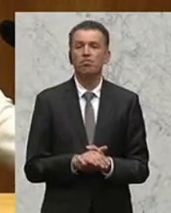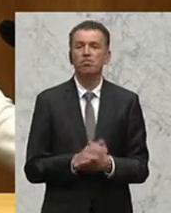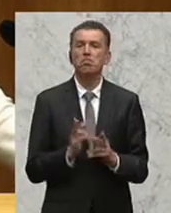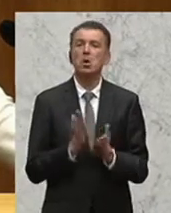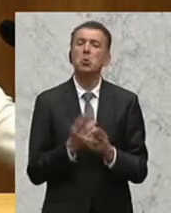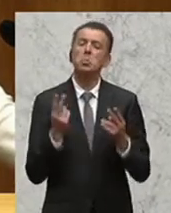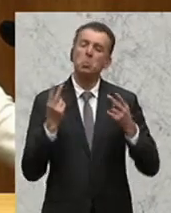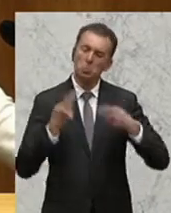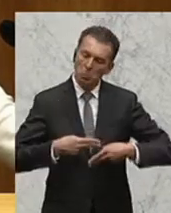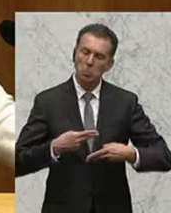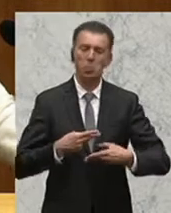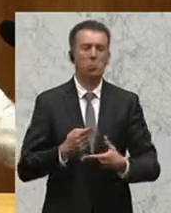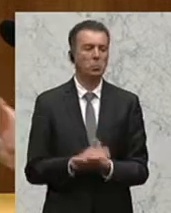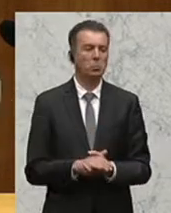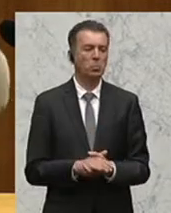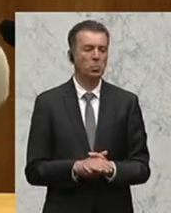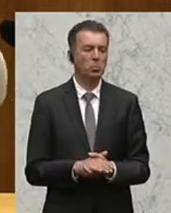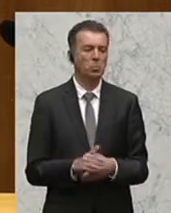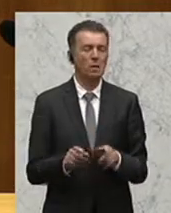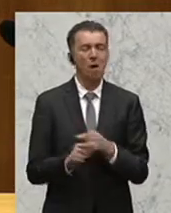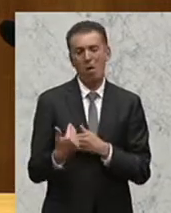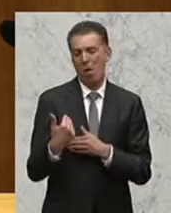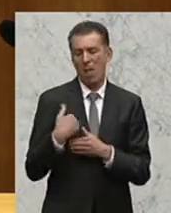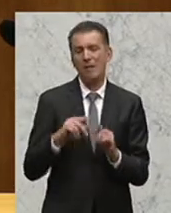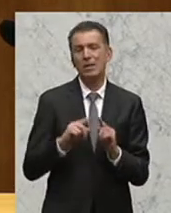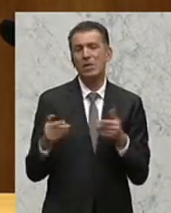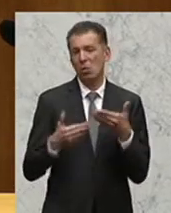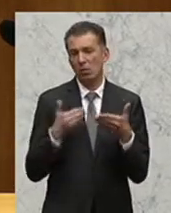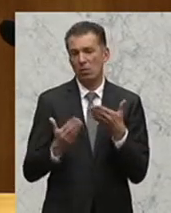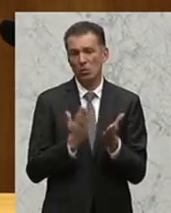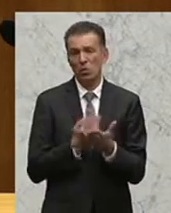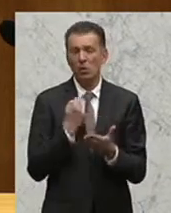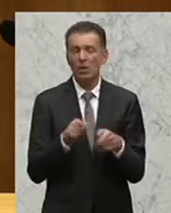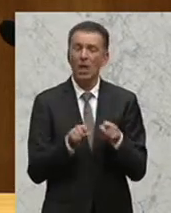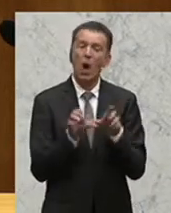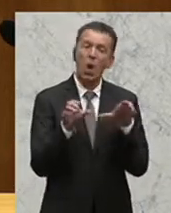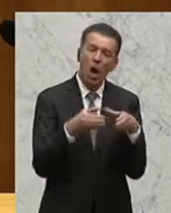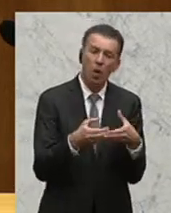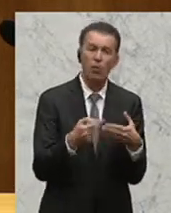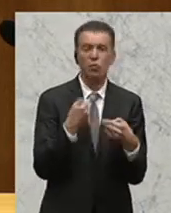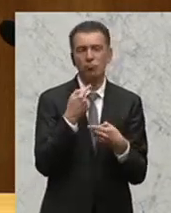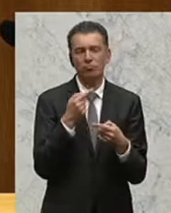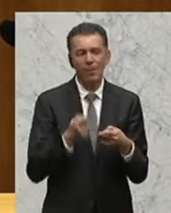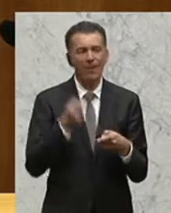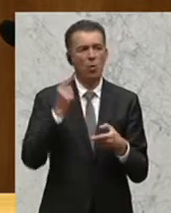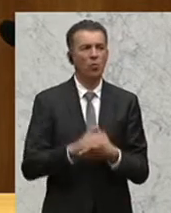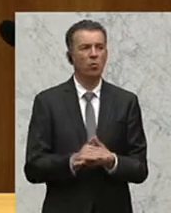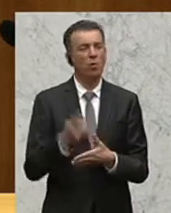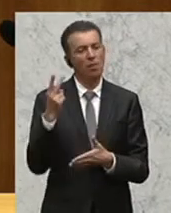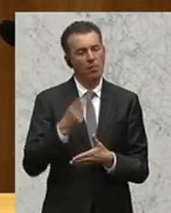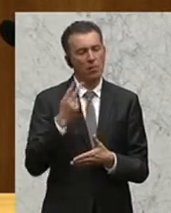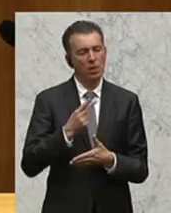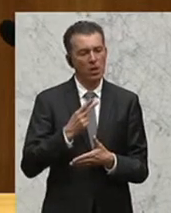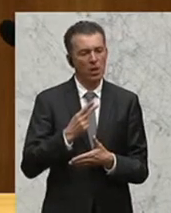zustimmen kann und möchte, so wie ich es auch bei der letzten Sondersitzung schon gesagt habe und auch im Ausschuss betont habe, ich verstehe hier die